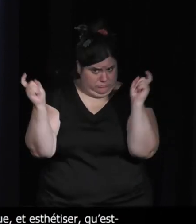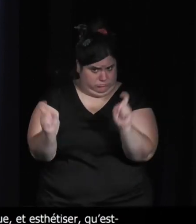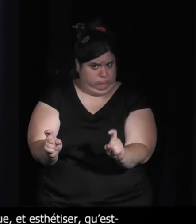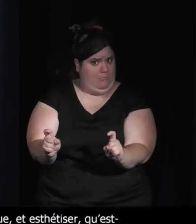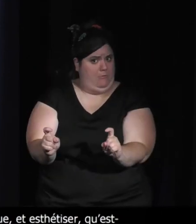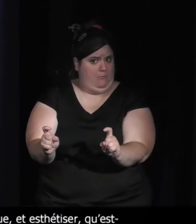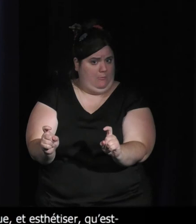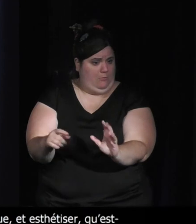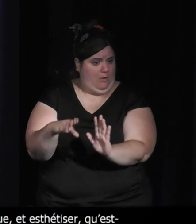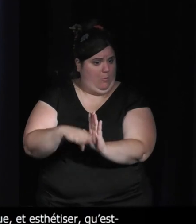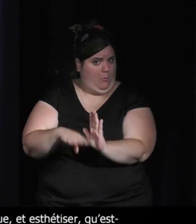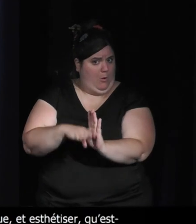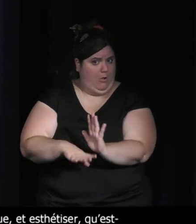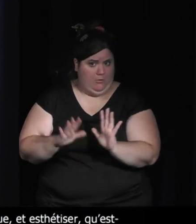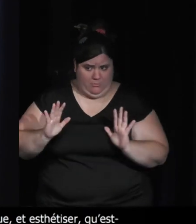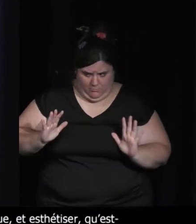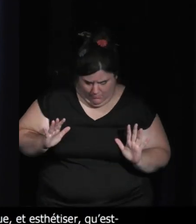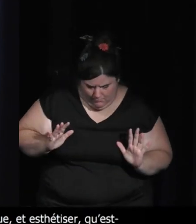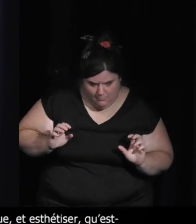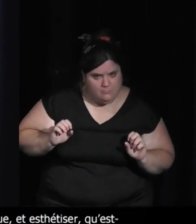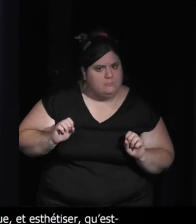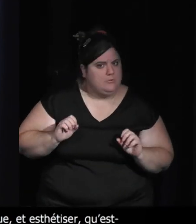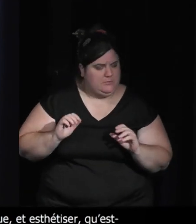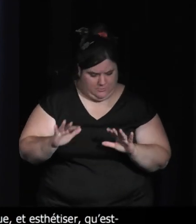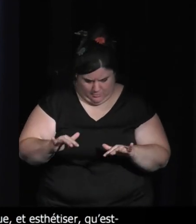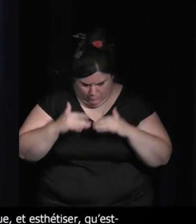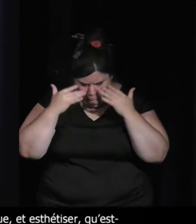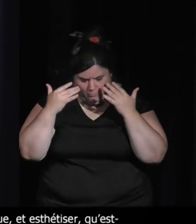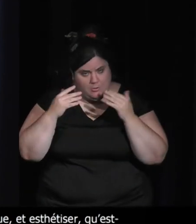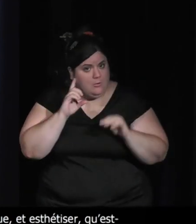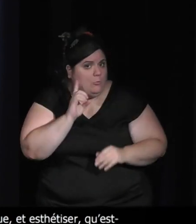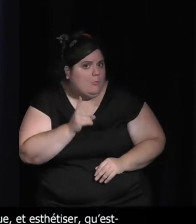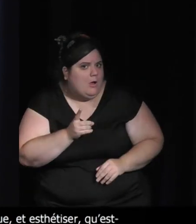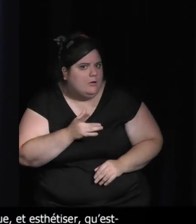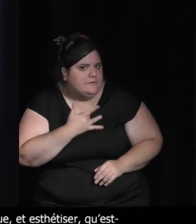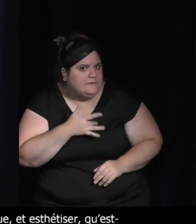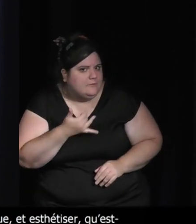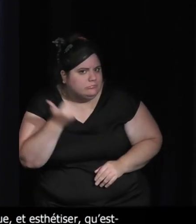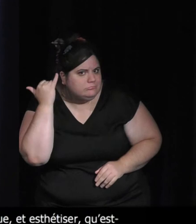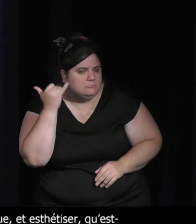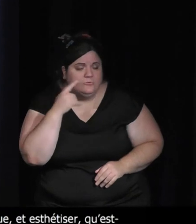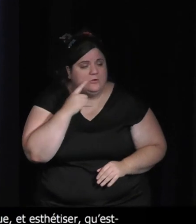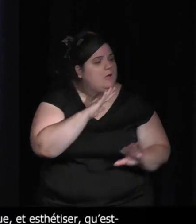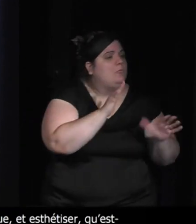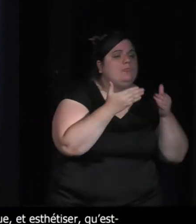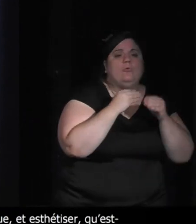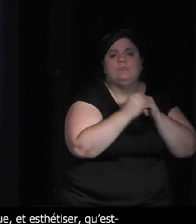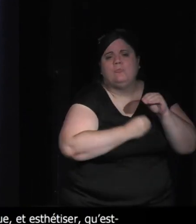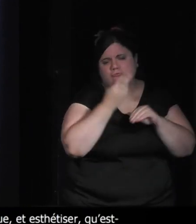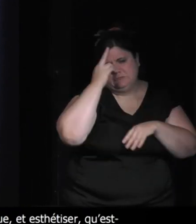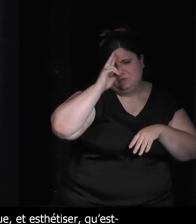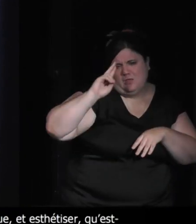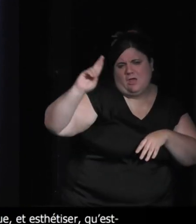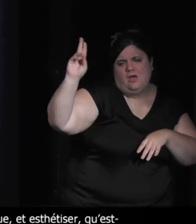pour inspirer les gens à se dire OK, en fait, ça peut être cool et on peut y aller plutôt que de vendre toujours des espèces d'utopies, cornes d